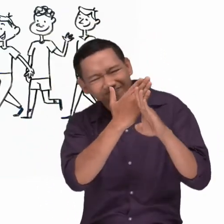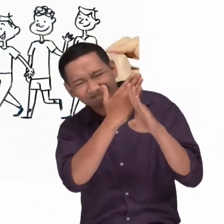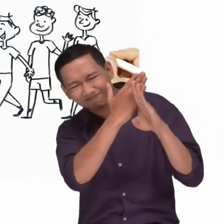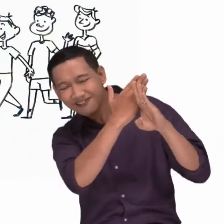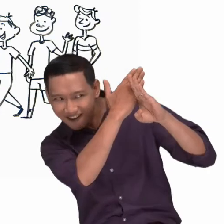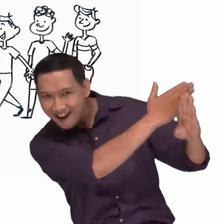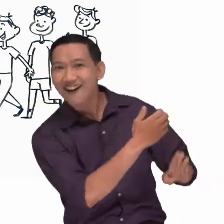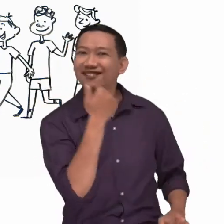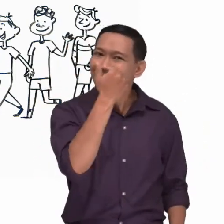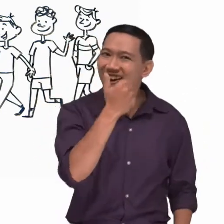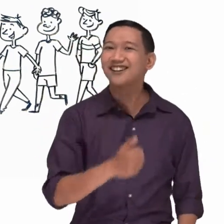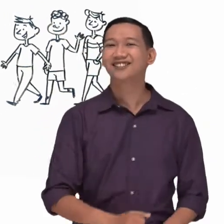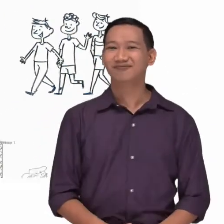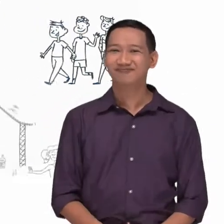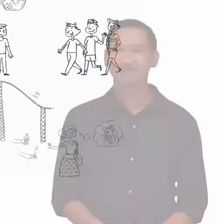sự là chính mình